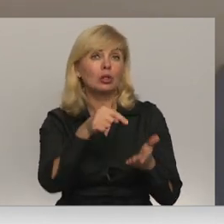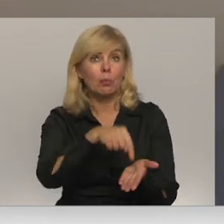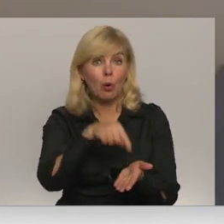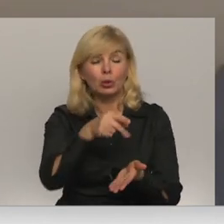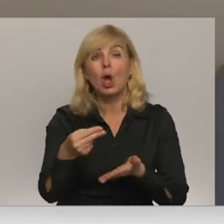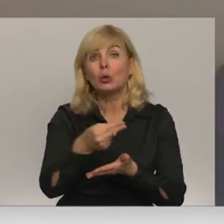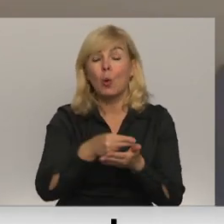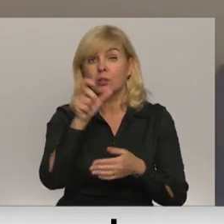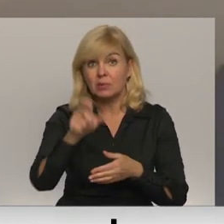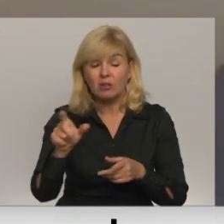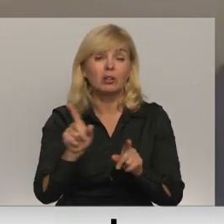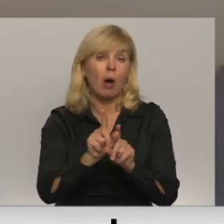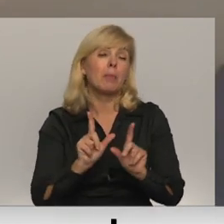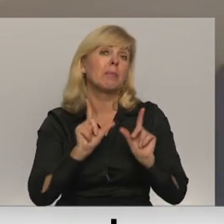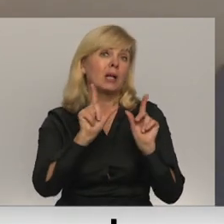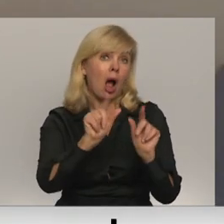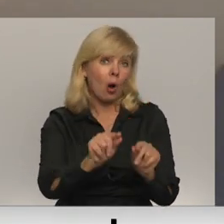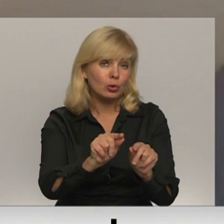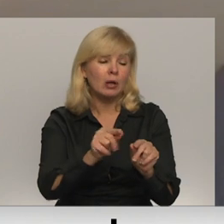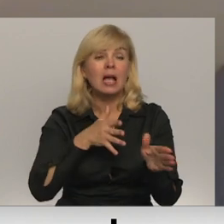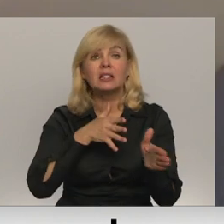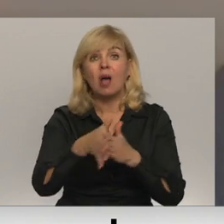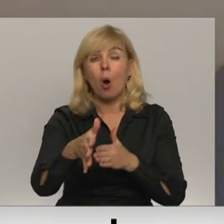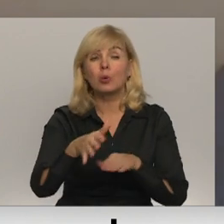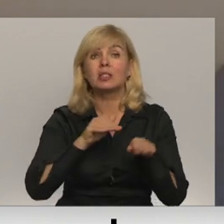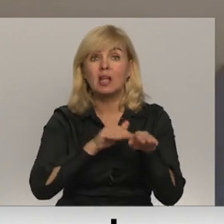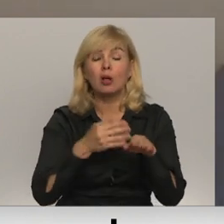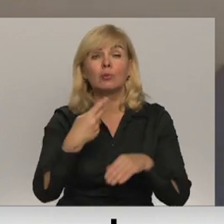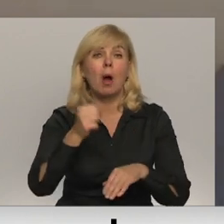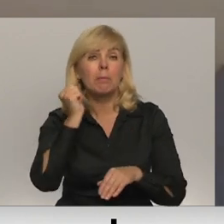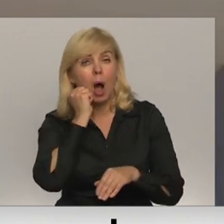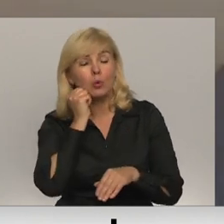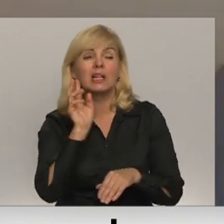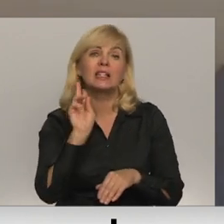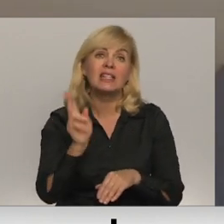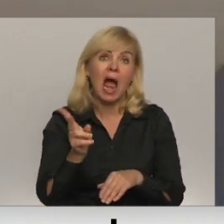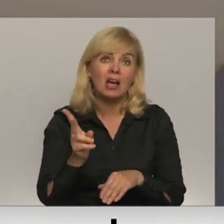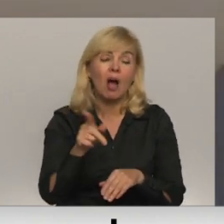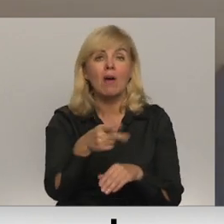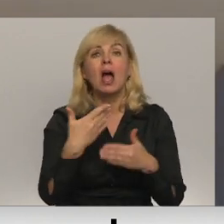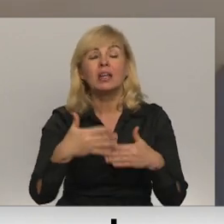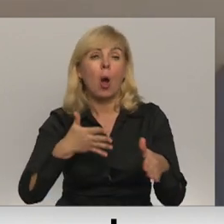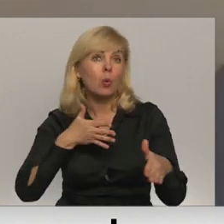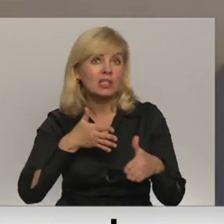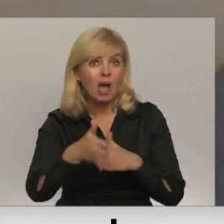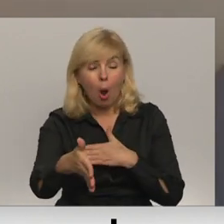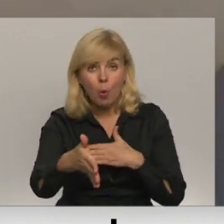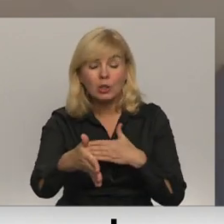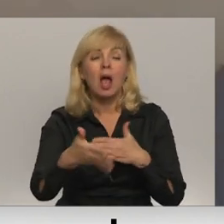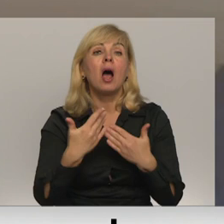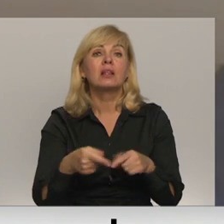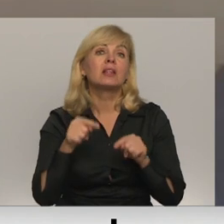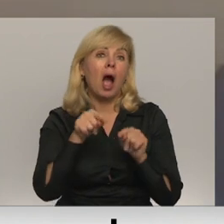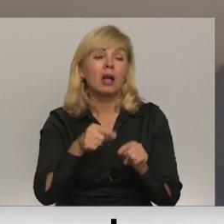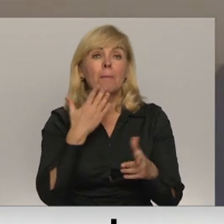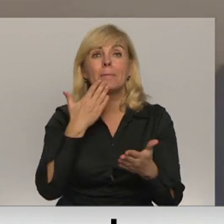ka cilvēki, kur brauc, izbrauc visiem sastrāgumiem no Bauskas, Virzienā ķekā, tad viņiem ir izlauzušies cauri un tad